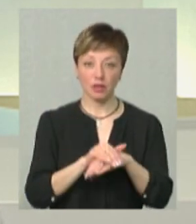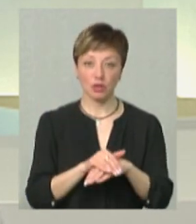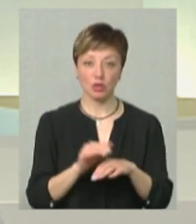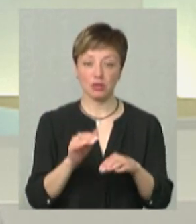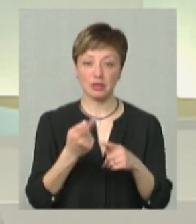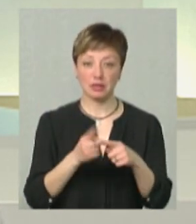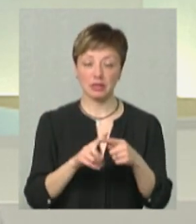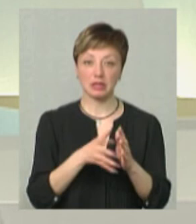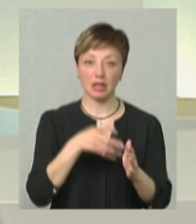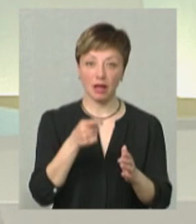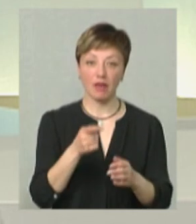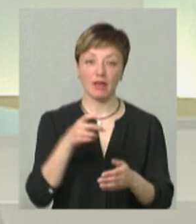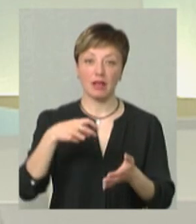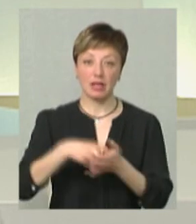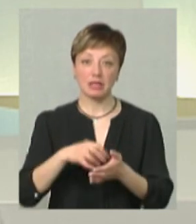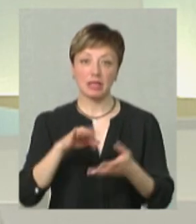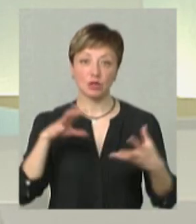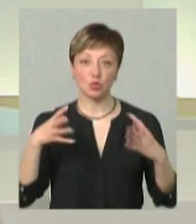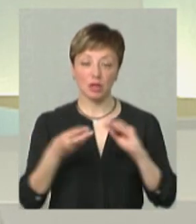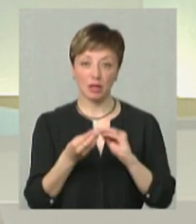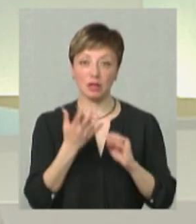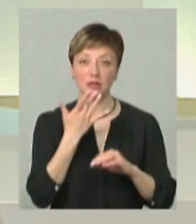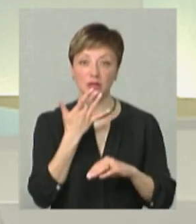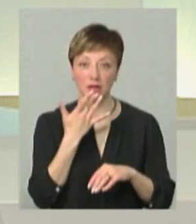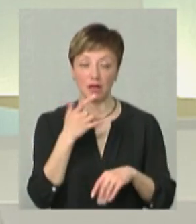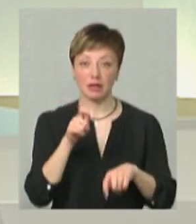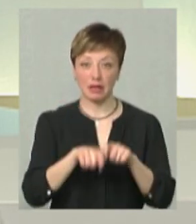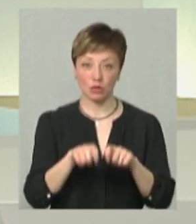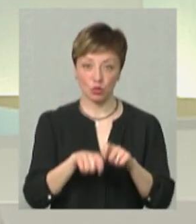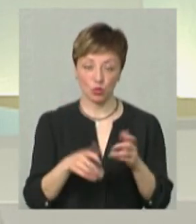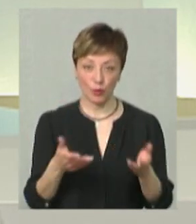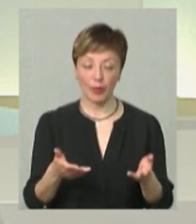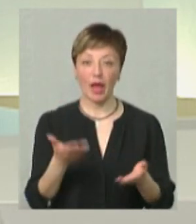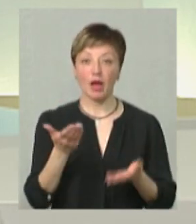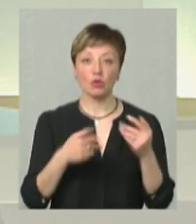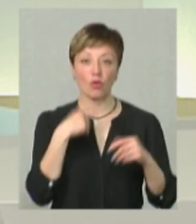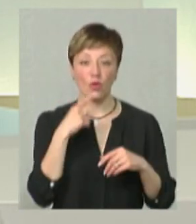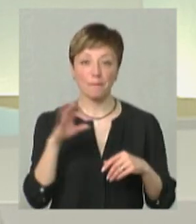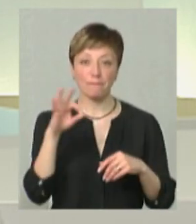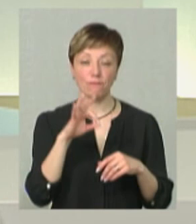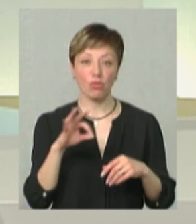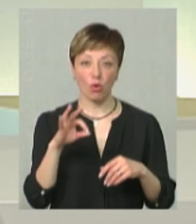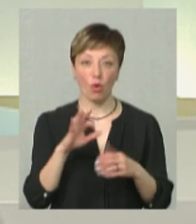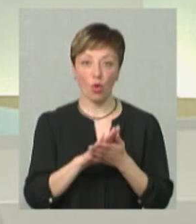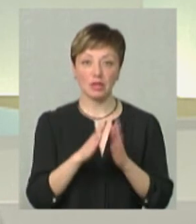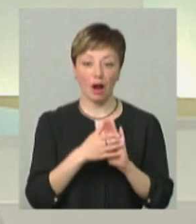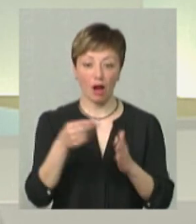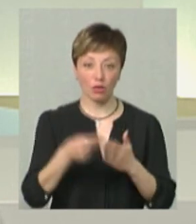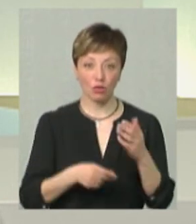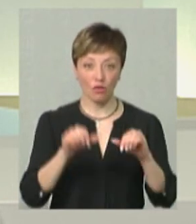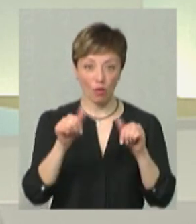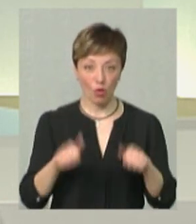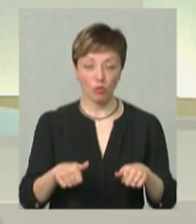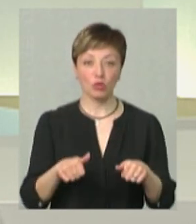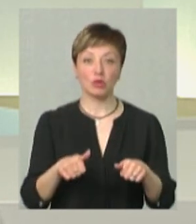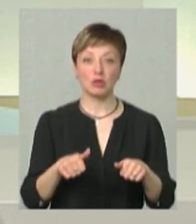комплект – це заява, мотиваційний лист і результати національного мультипредметного тесту. Якщо ми говоримо про контрактну форму навчання,